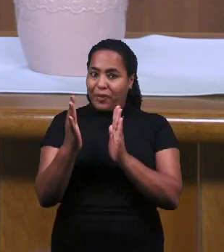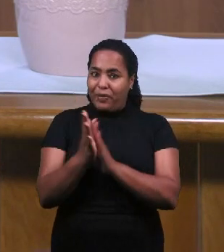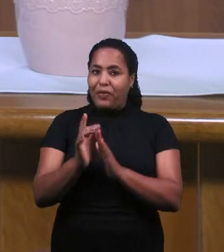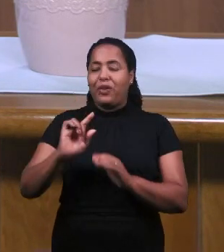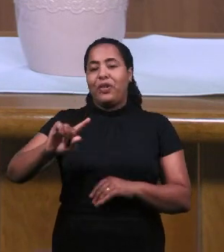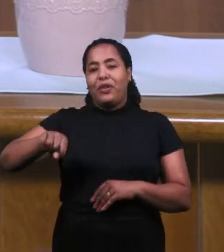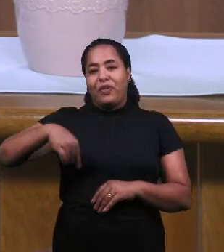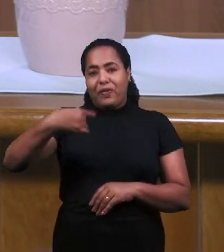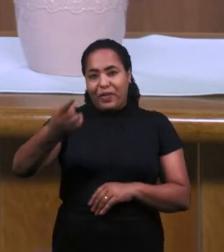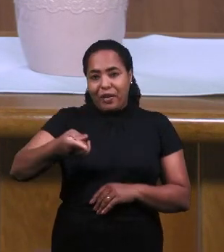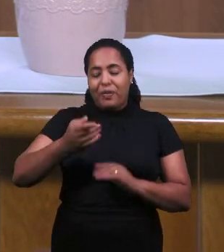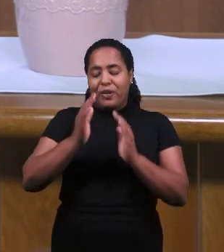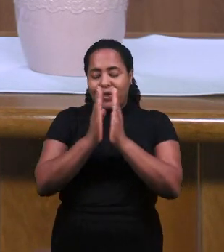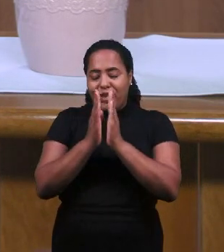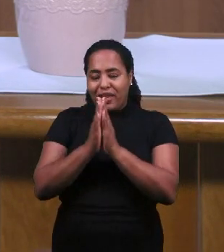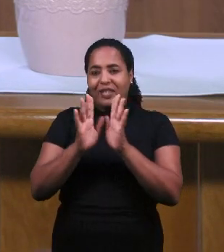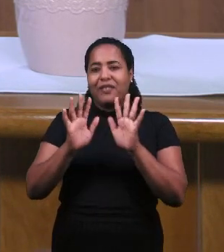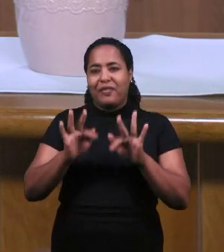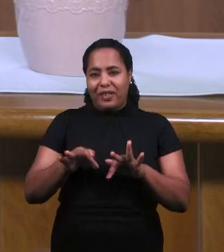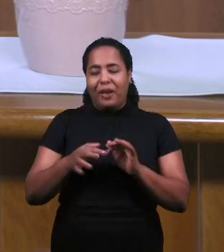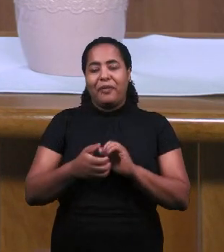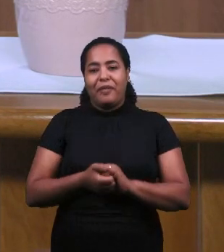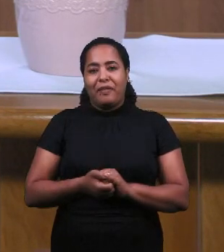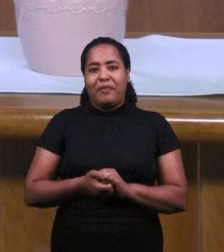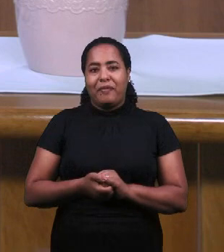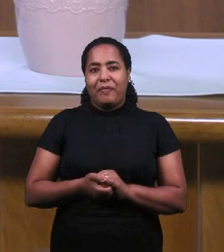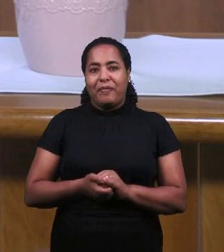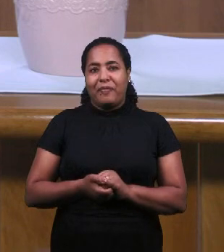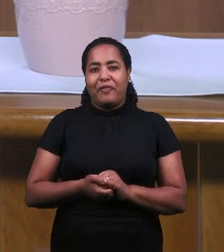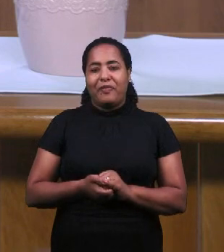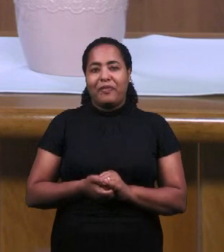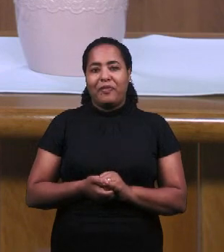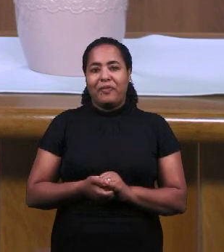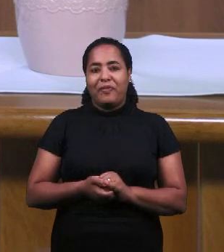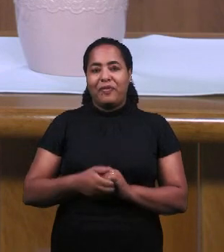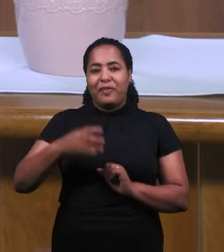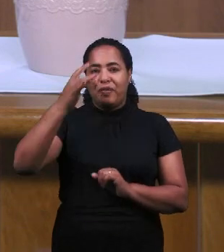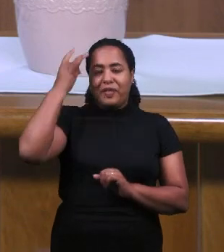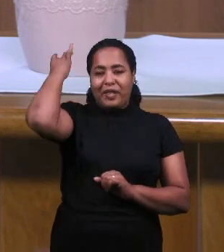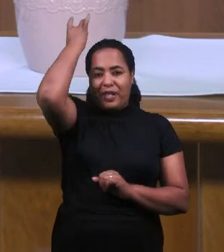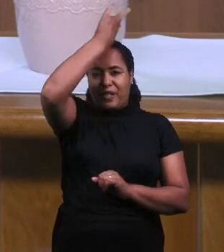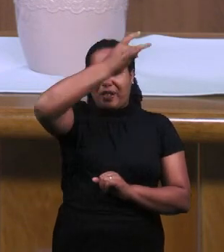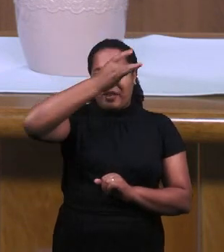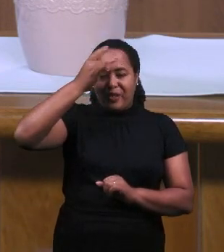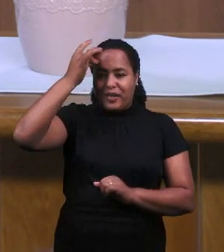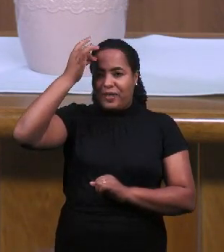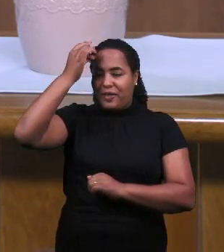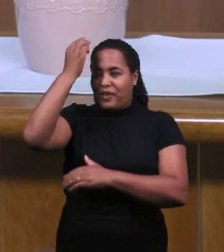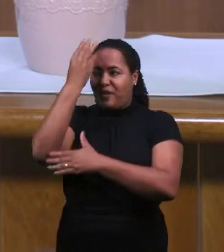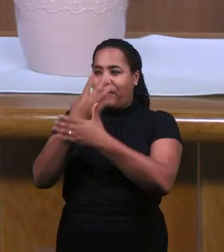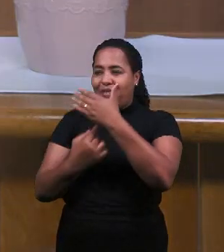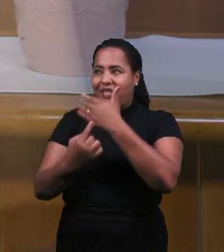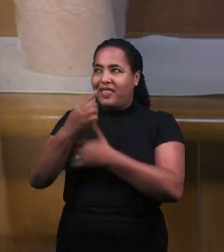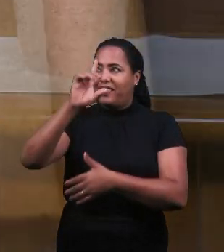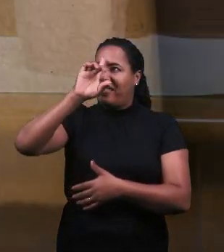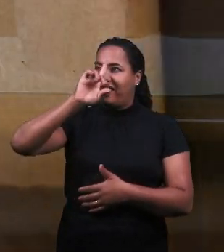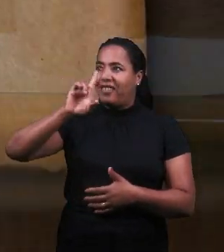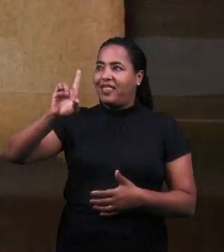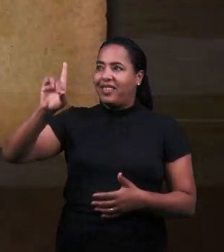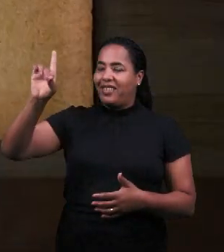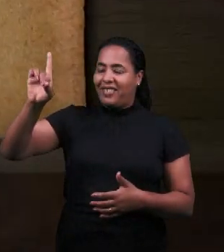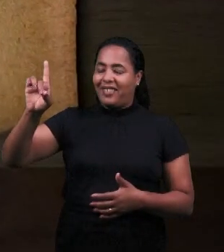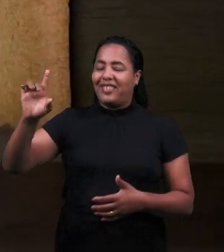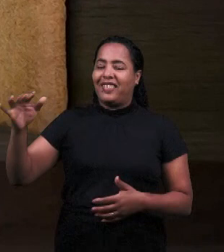Бог Своим Словом Мы Споем Псалом А потом Помолимся Давайте Споем Гимн